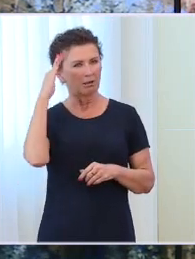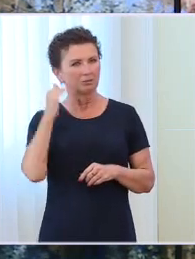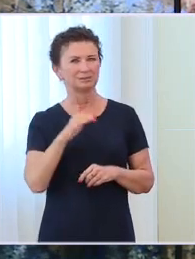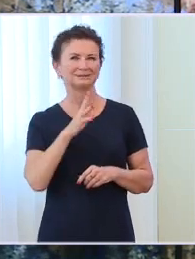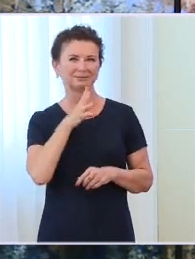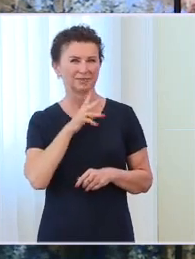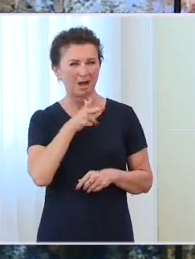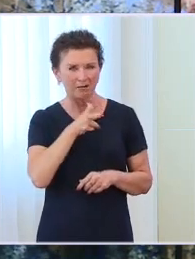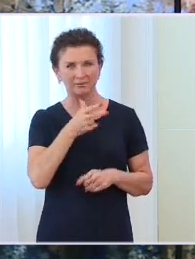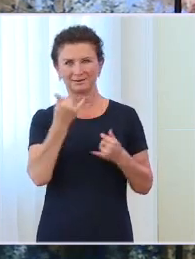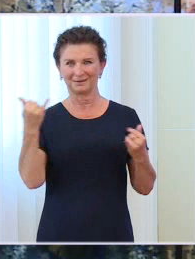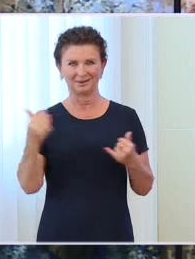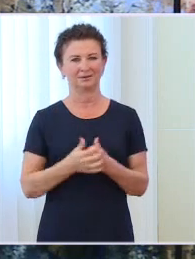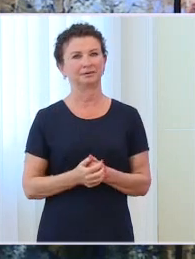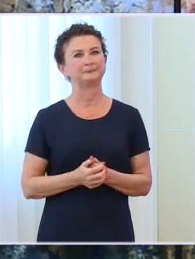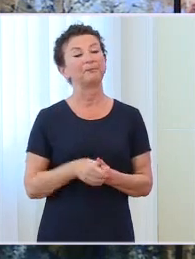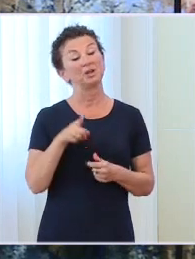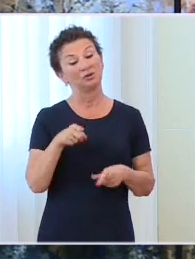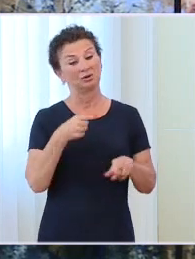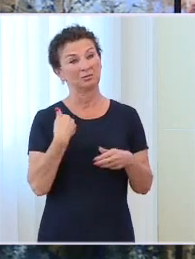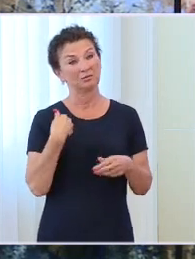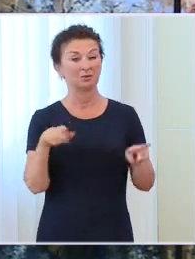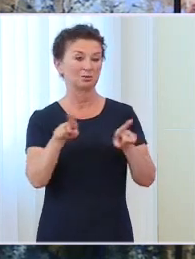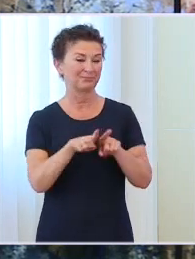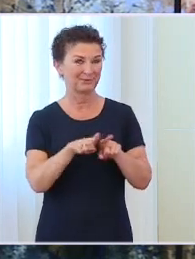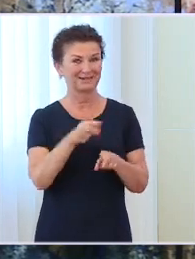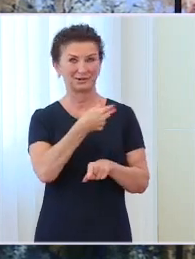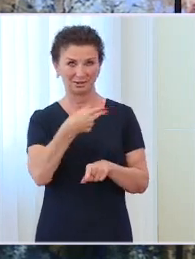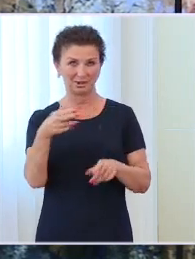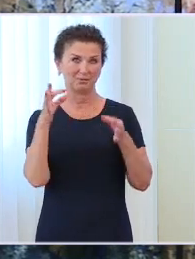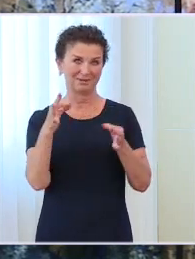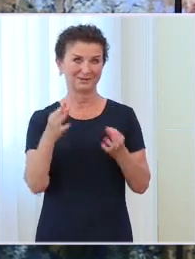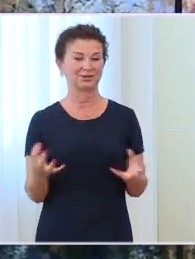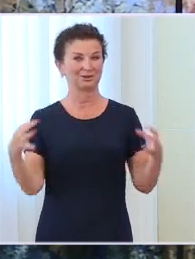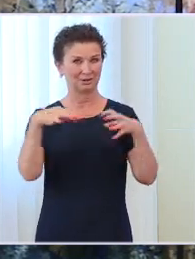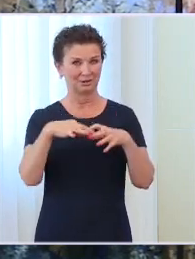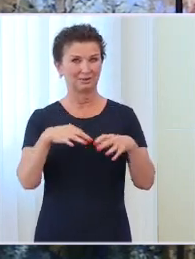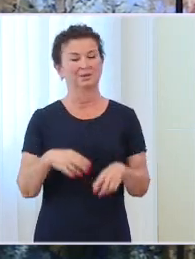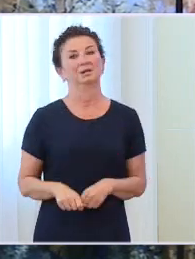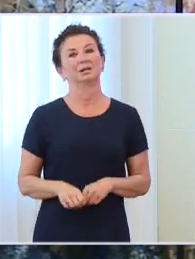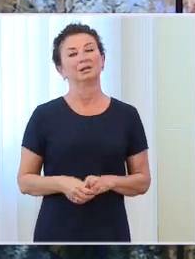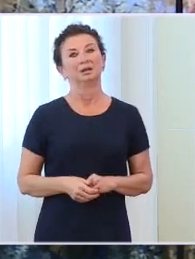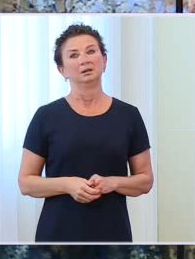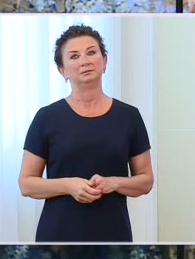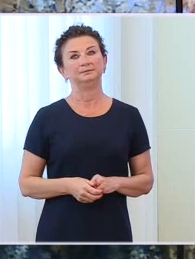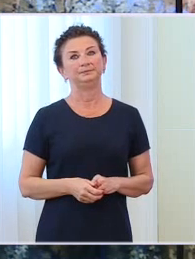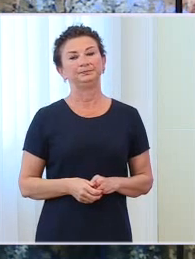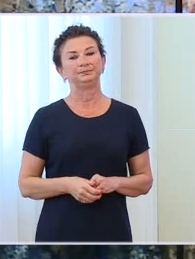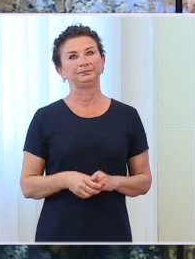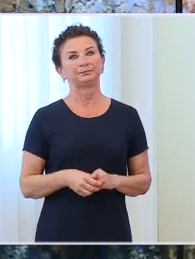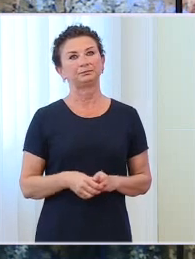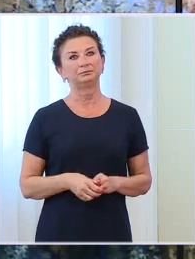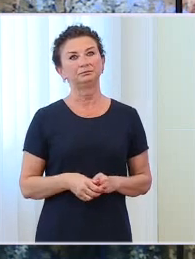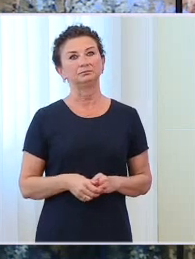różnych pan minister Trzaskowski przedstawił pełną informację na temat przebiegu wczorajszego spotkania. To spotkanie miało miejsce w